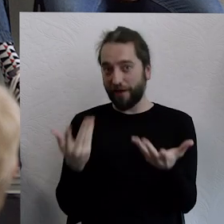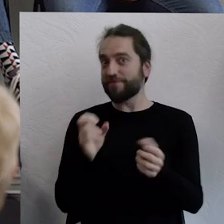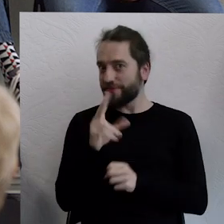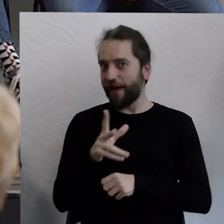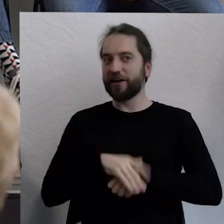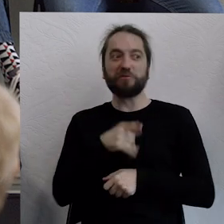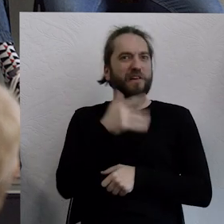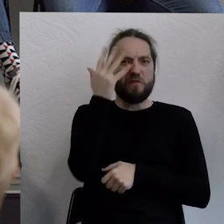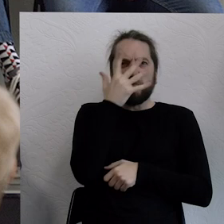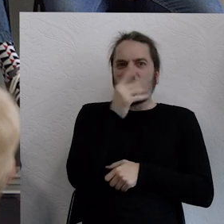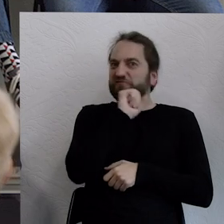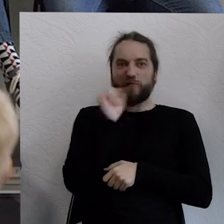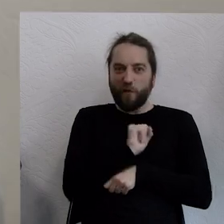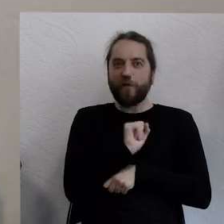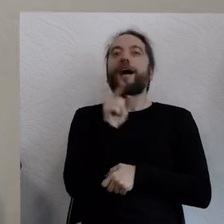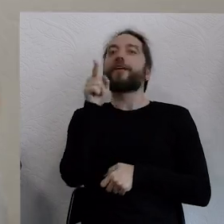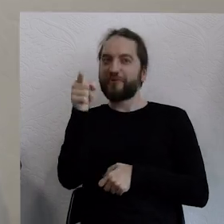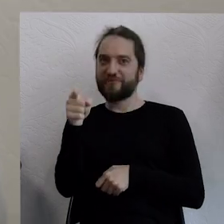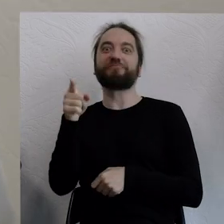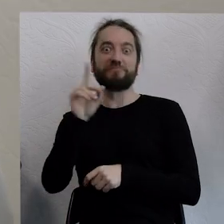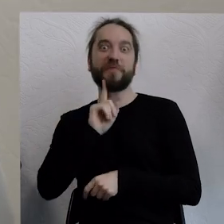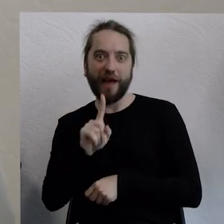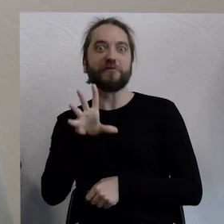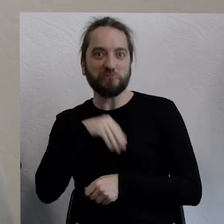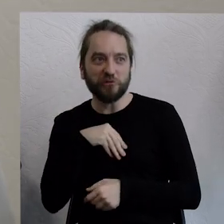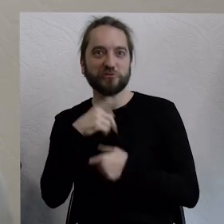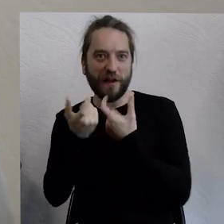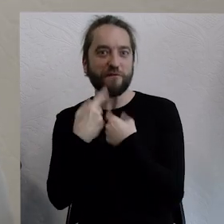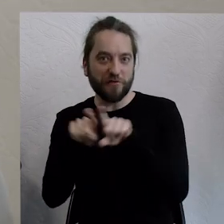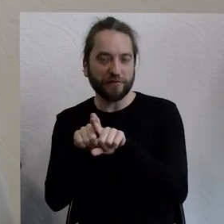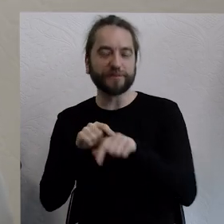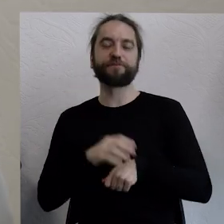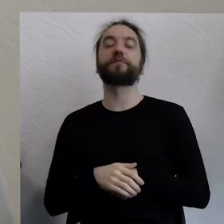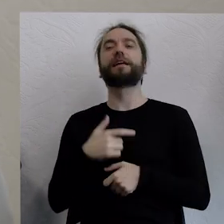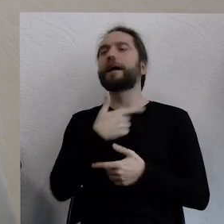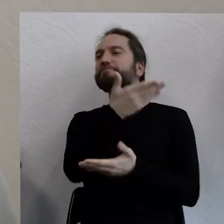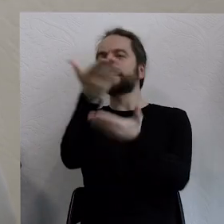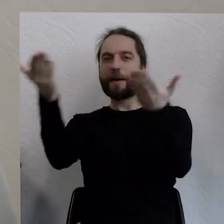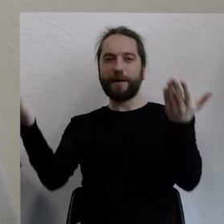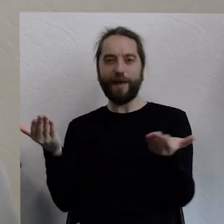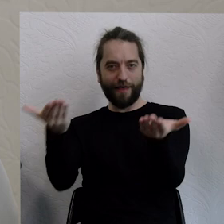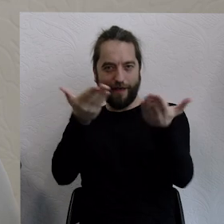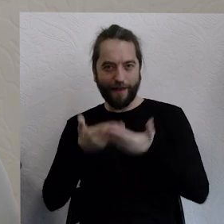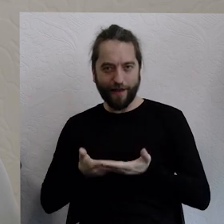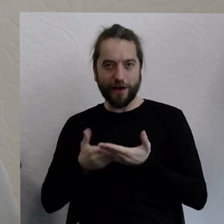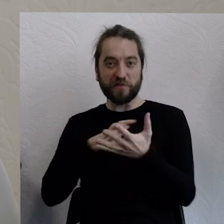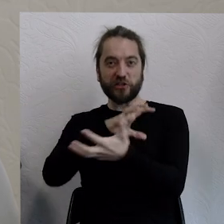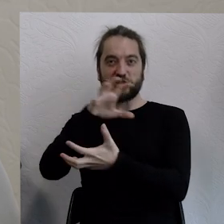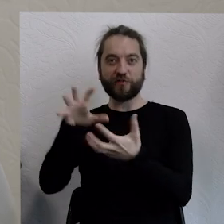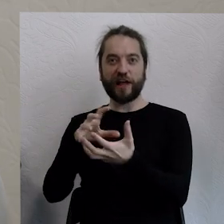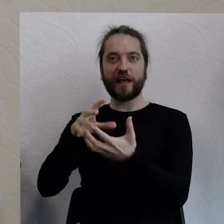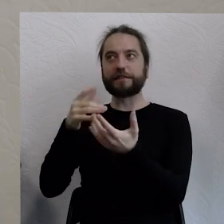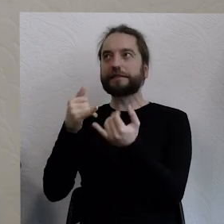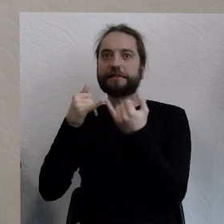wyobrażenia. I mówię to po to, bo właśnie chcę was zaprosić, abyśmy weszli w ten świat, który jest poza